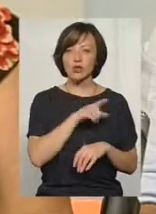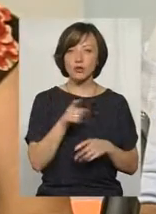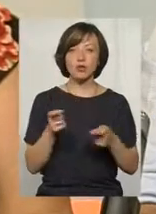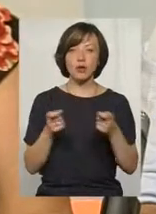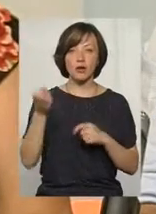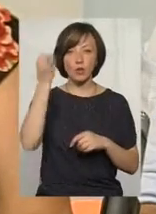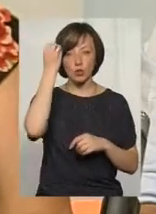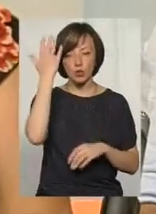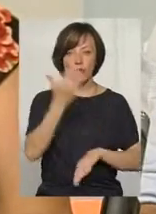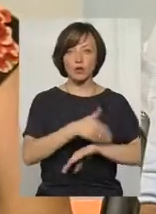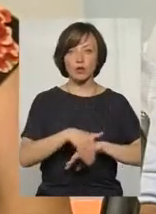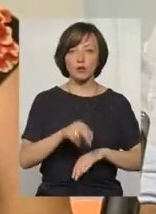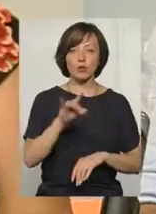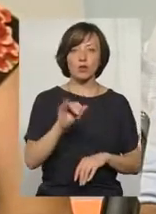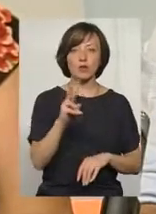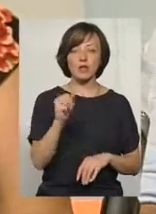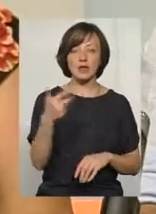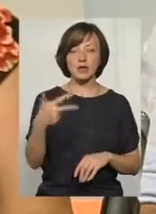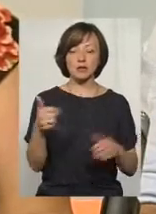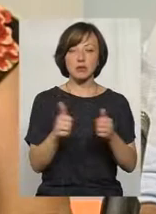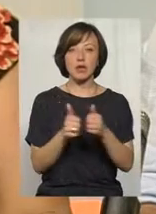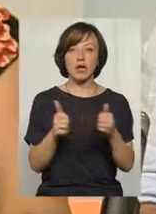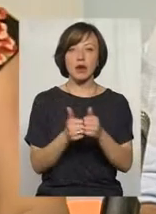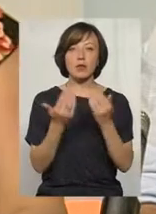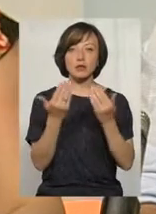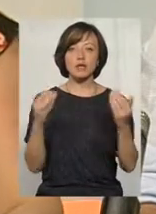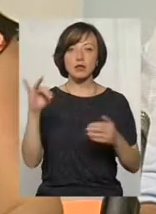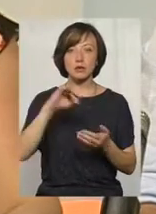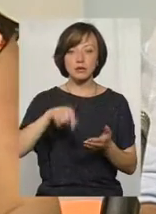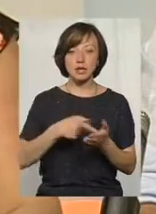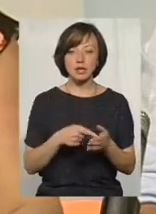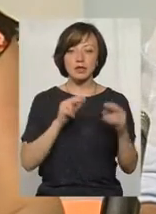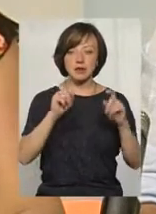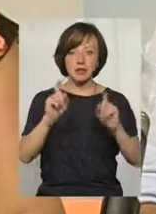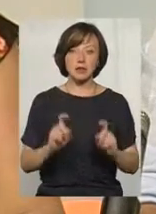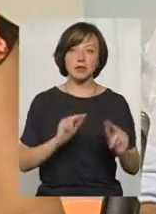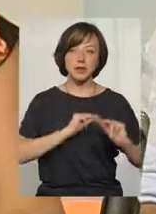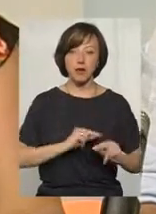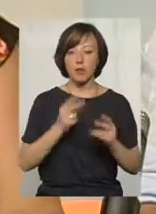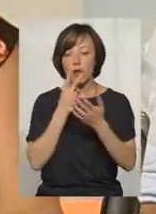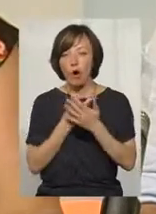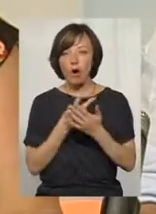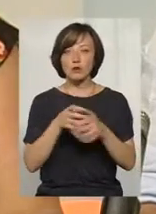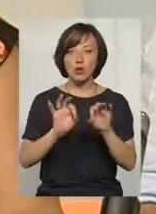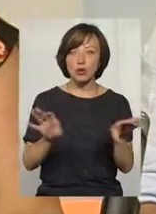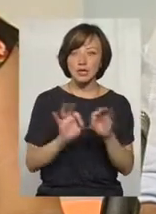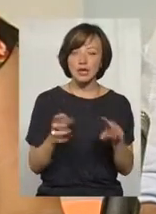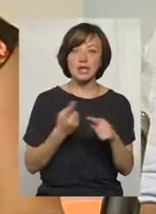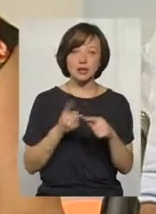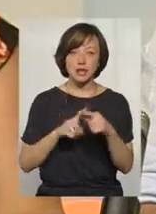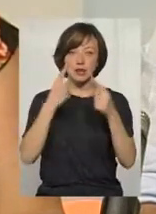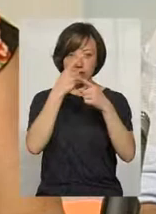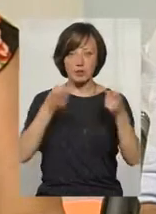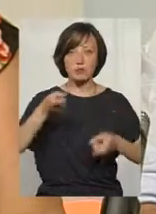Управління культури Проскурівська 30, поруч Музею історії міста. Ми сядемо з співробітниками, ви нам покажете, розкажете, якщо та інформація